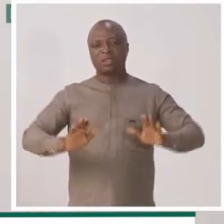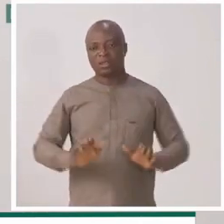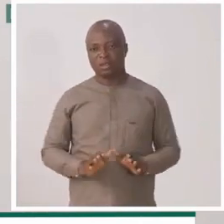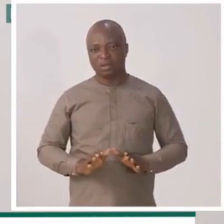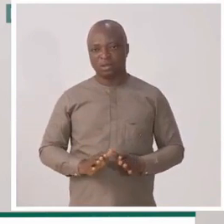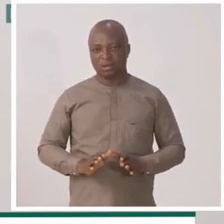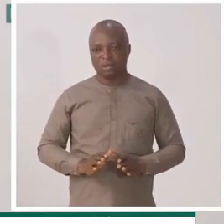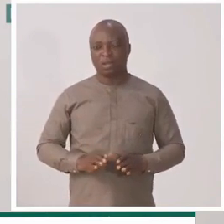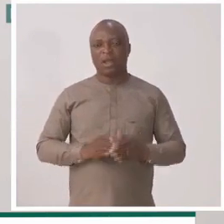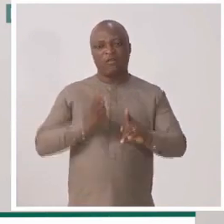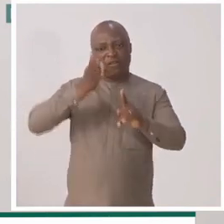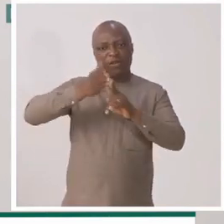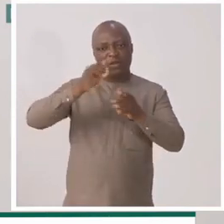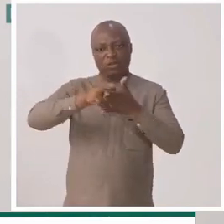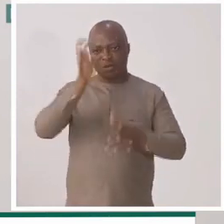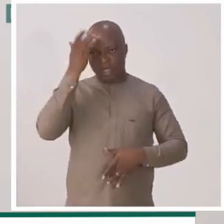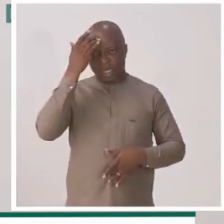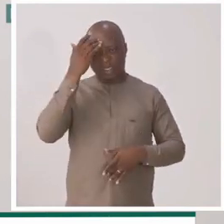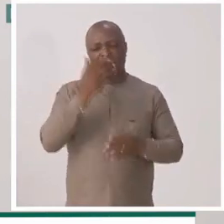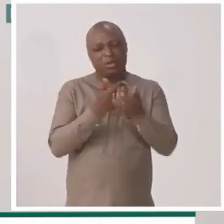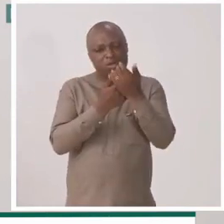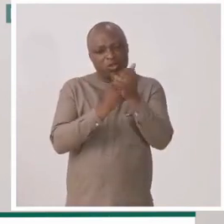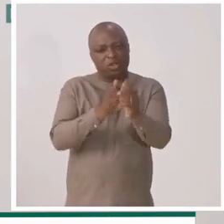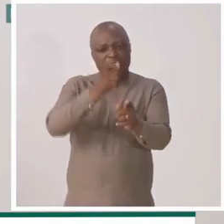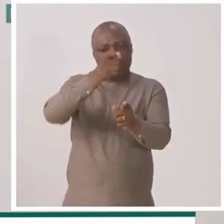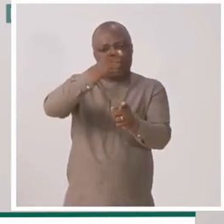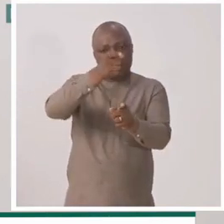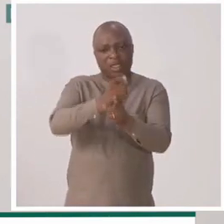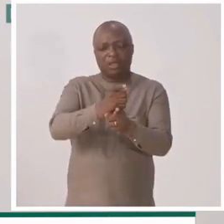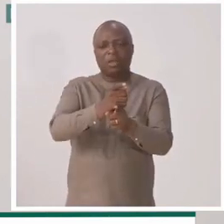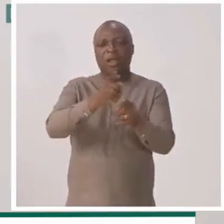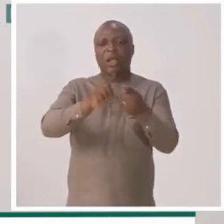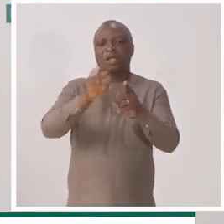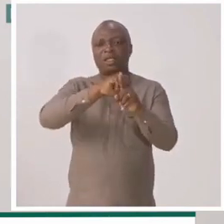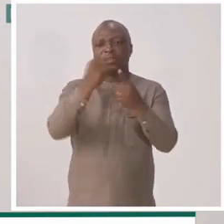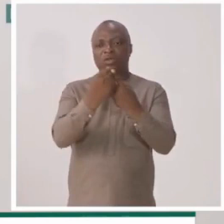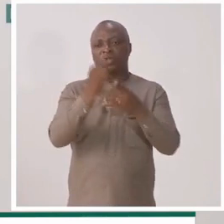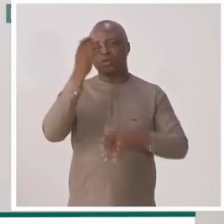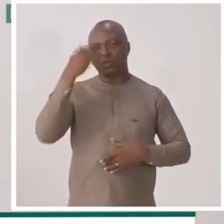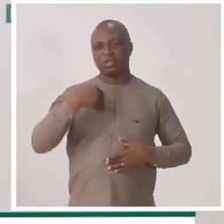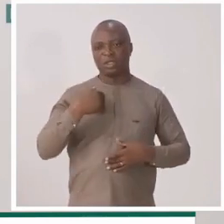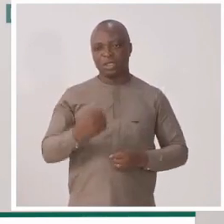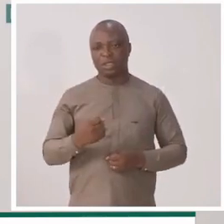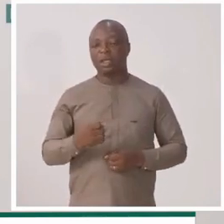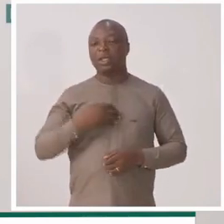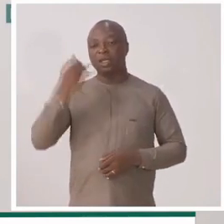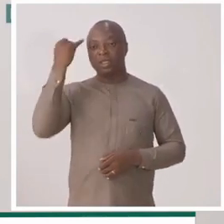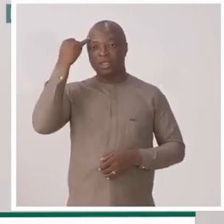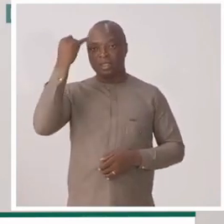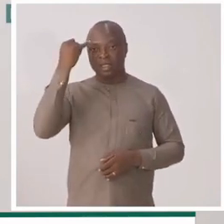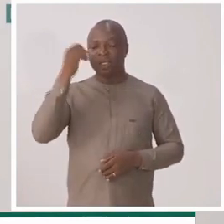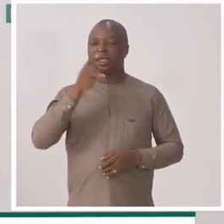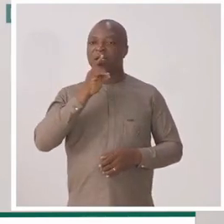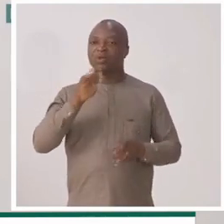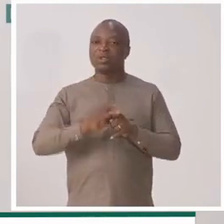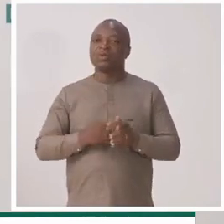actes en faveur de ce malade correspondent exactement à son état de santé ? Et l'idée,